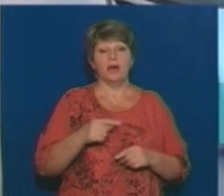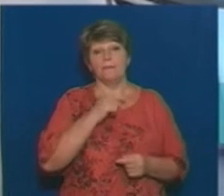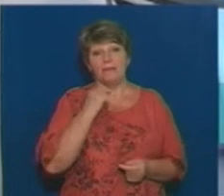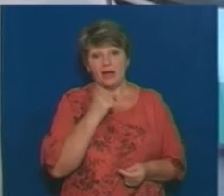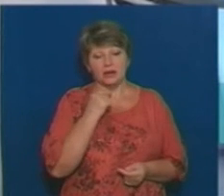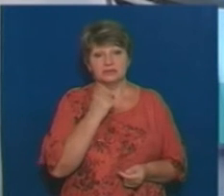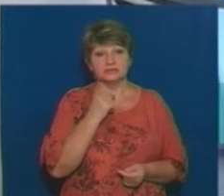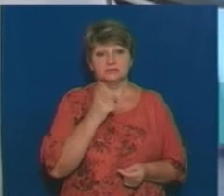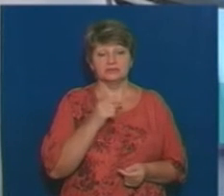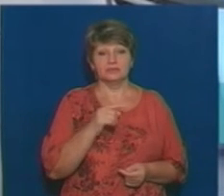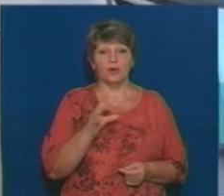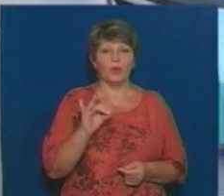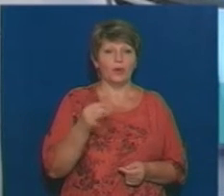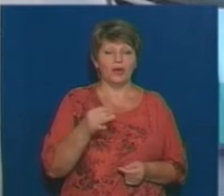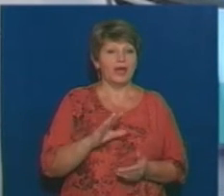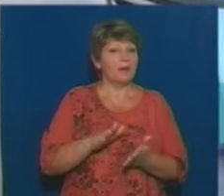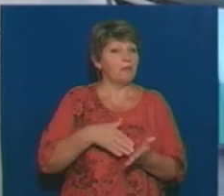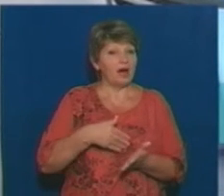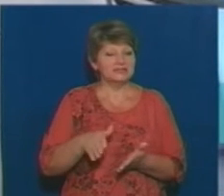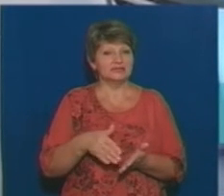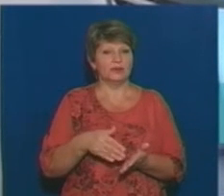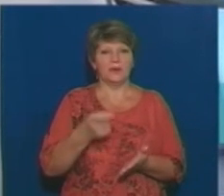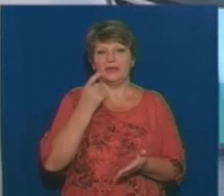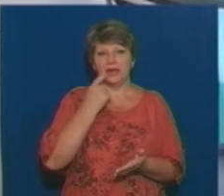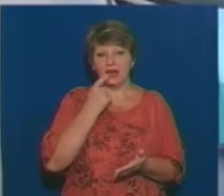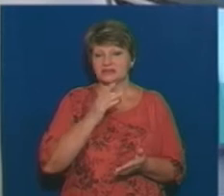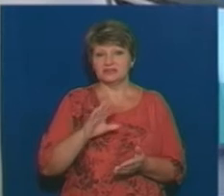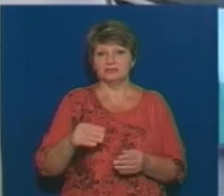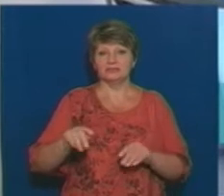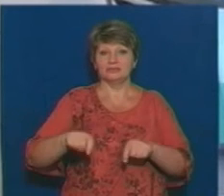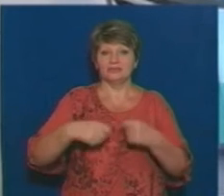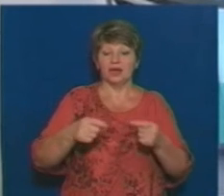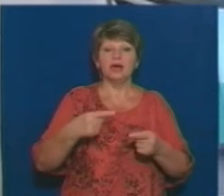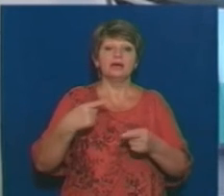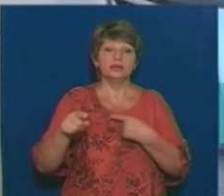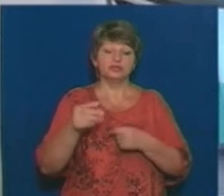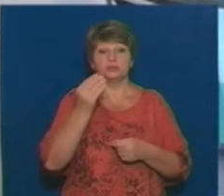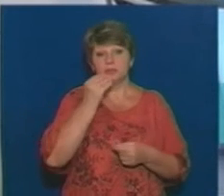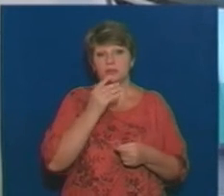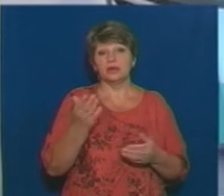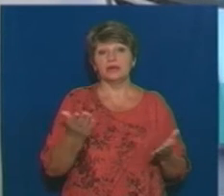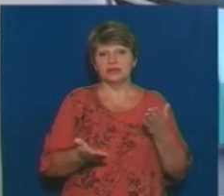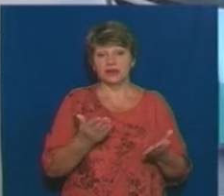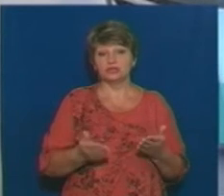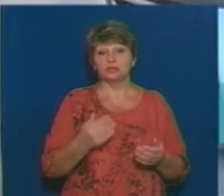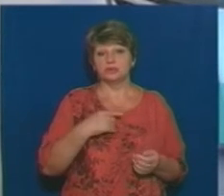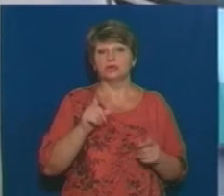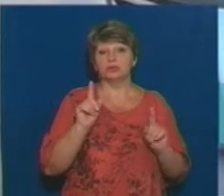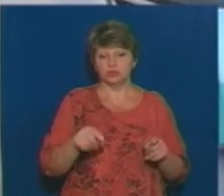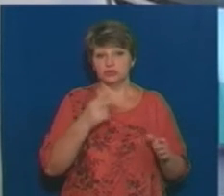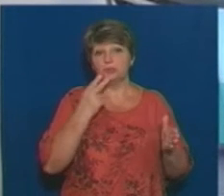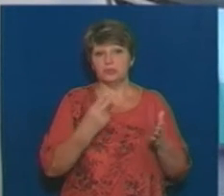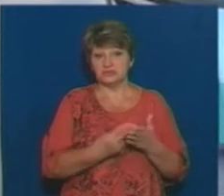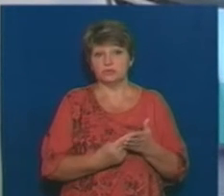'ясо, ой, точніше, не масло, не яйця він постачав, а інші продукти, які також, якщо ми звернемо увагу на ці ухвали